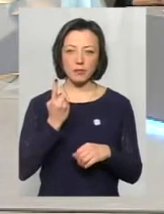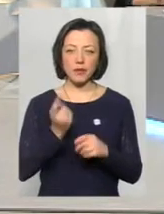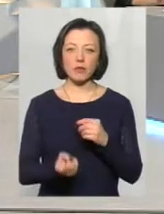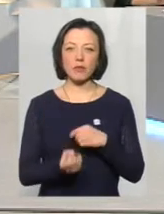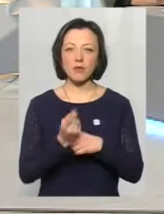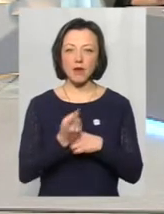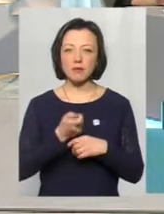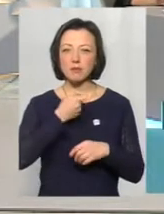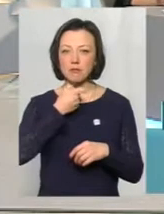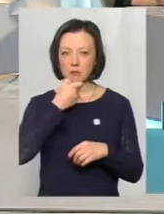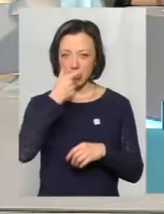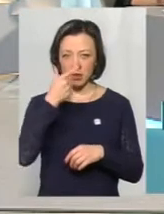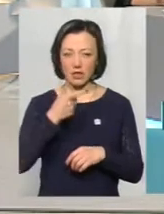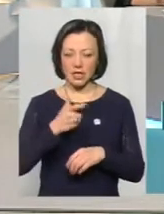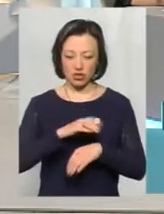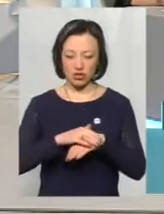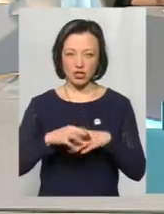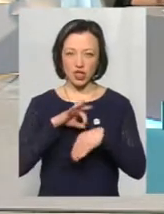появляється блідість тканин,